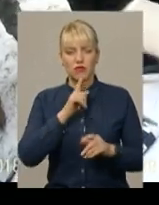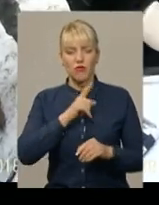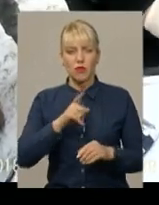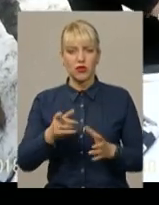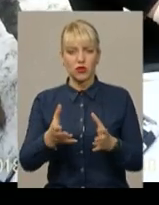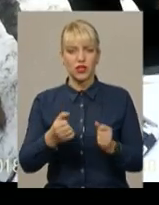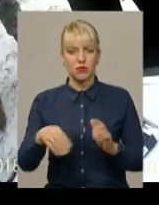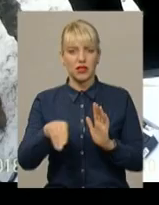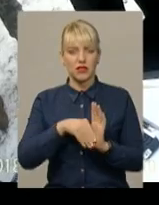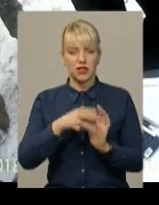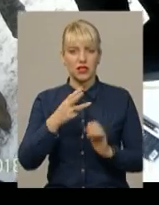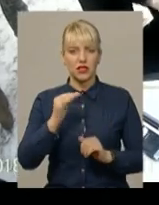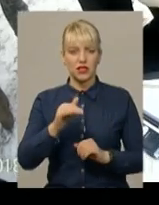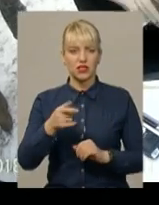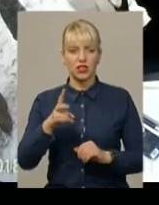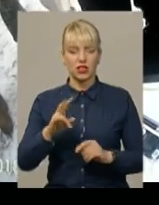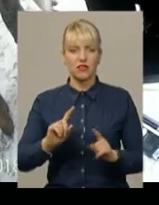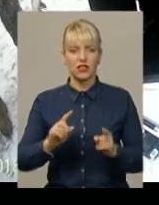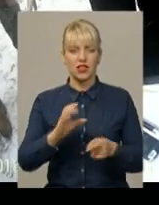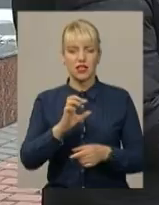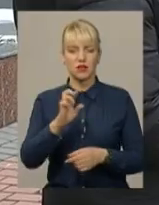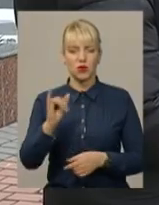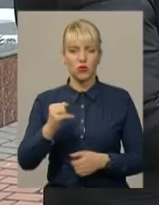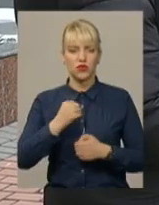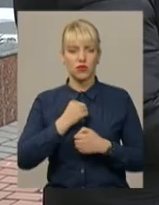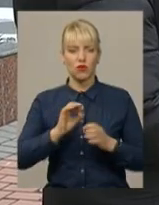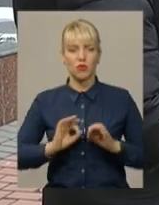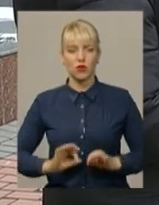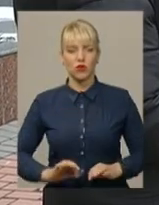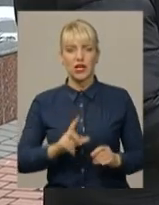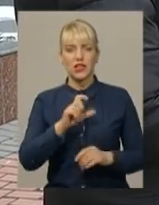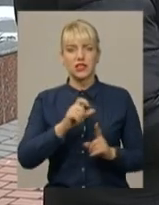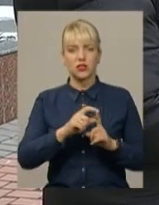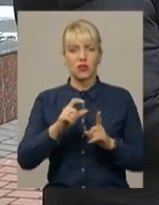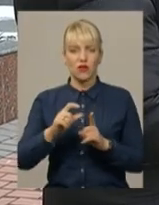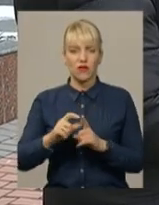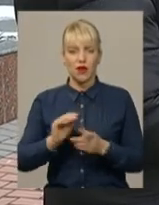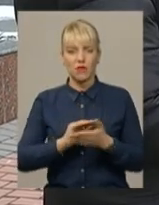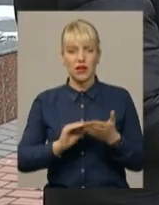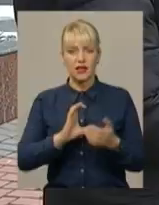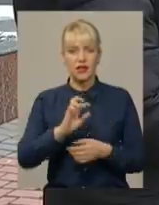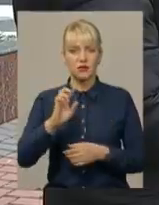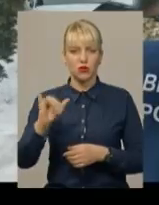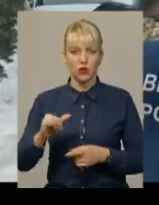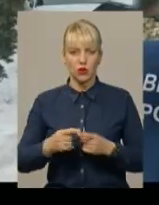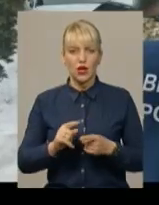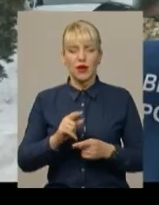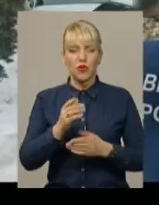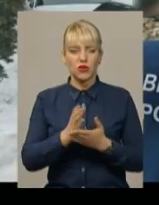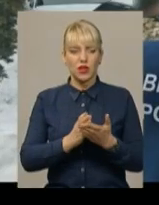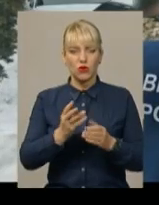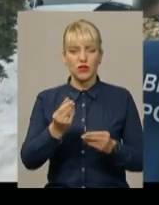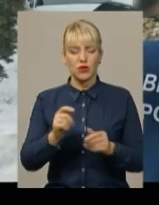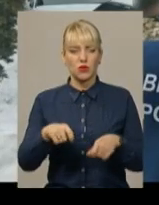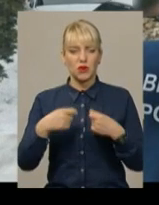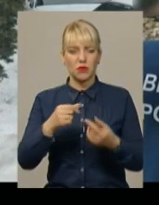затримали співробітники СБУ та військової прокуратури. За словами речниці обласного управління служби безпеки Людмили Рябчук, посадовцю гроші передав